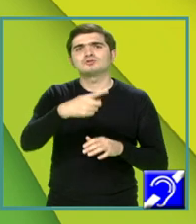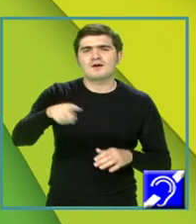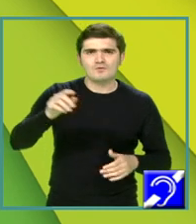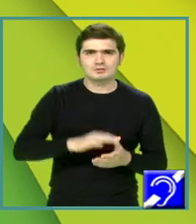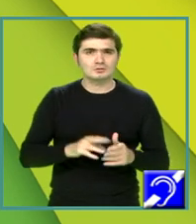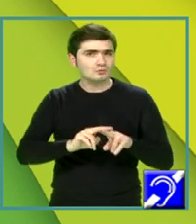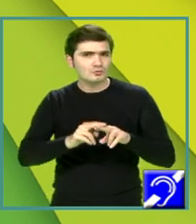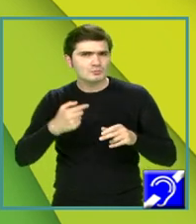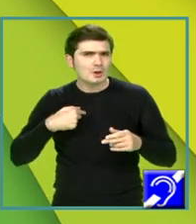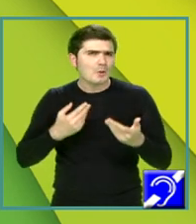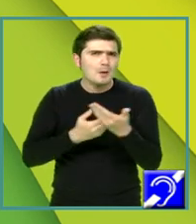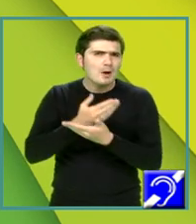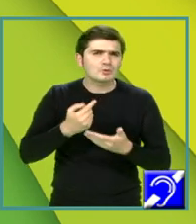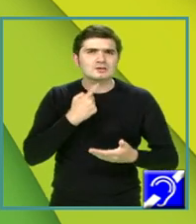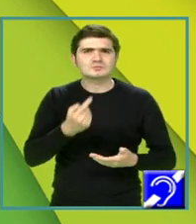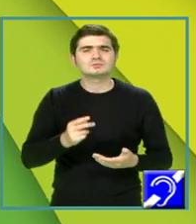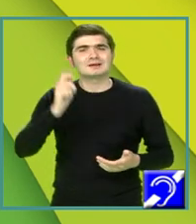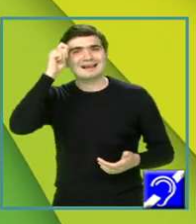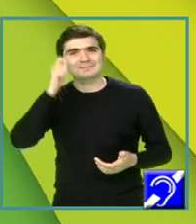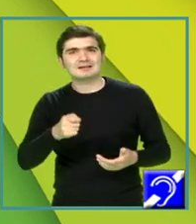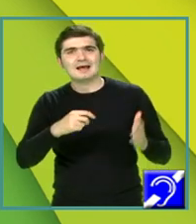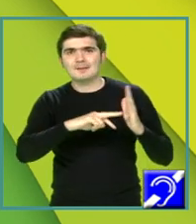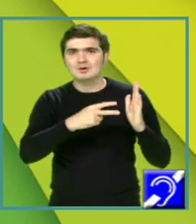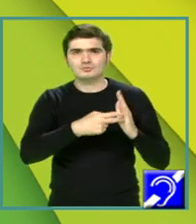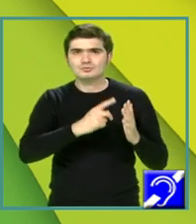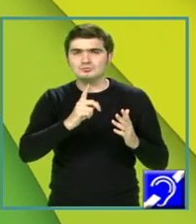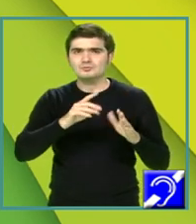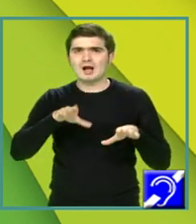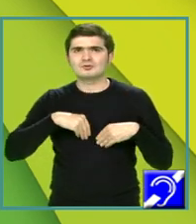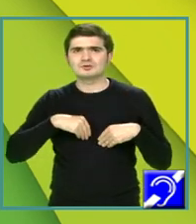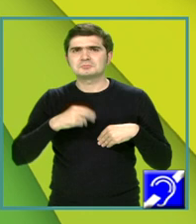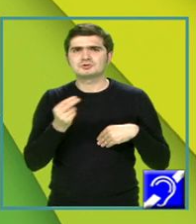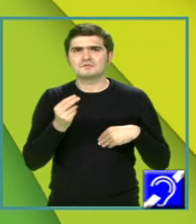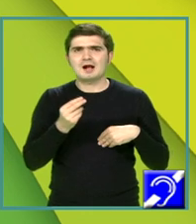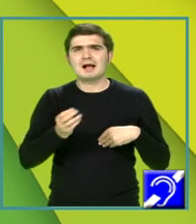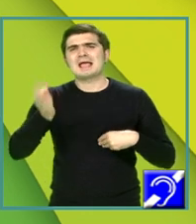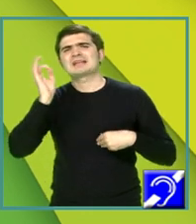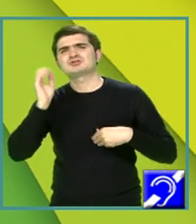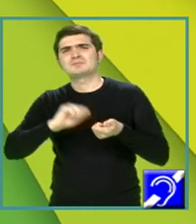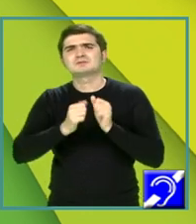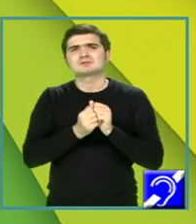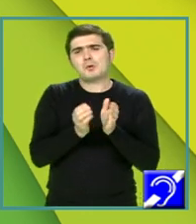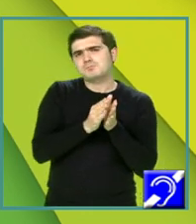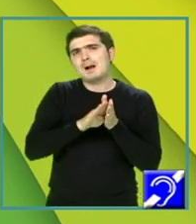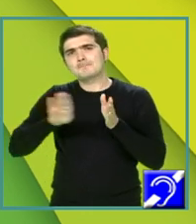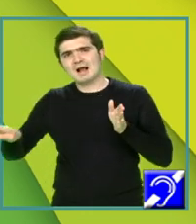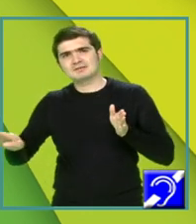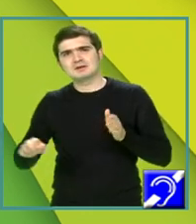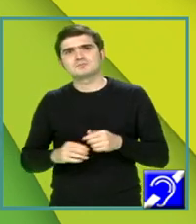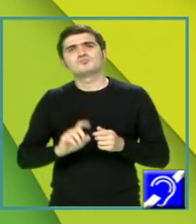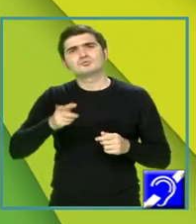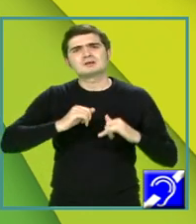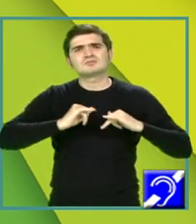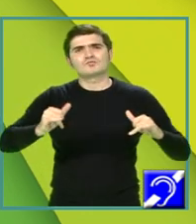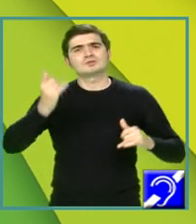abordat eu acest aspect? Am spus că respectarea metodei nu acceptă excepții abaterii. Ați putea dezvolta de aici o idee. De